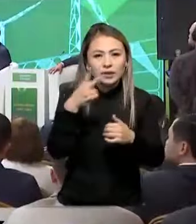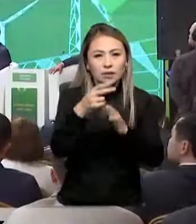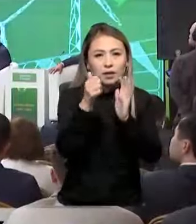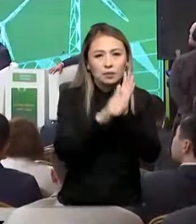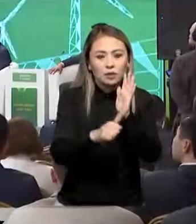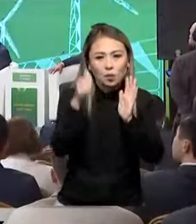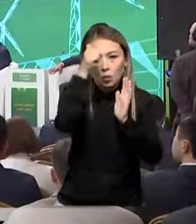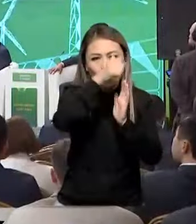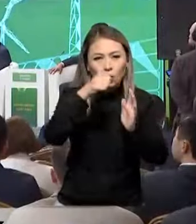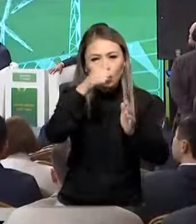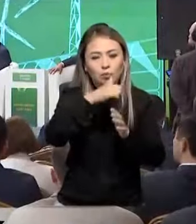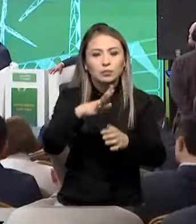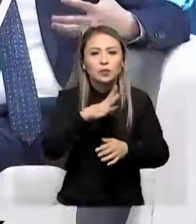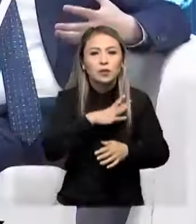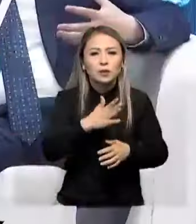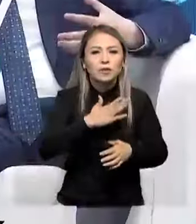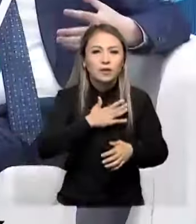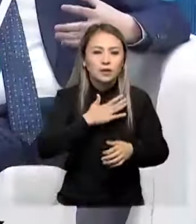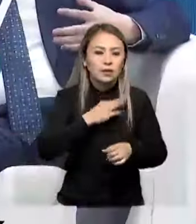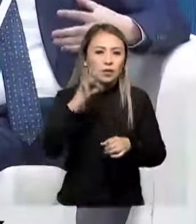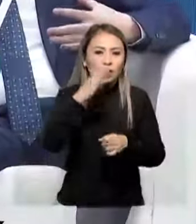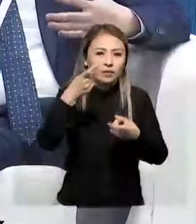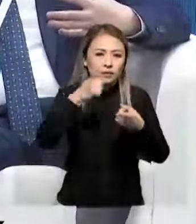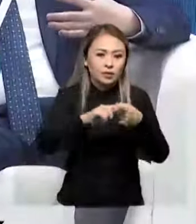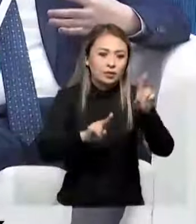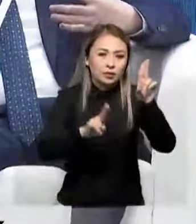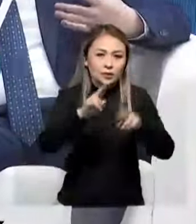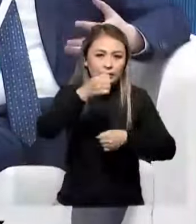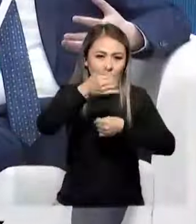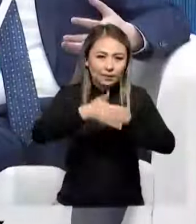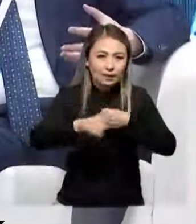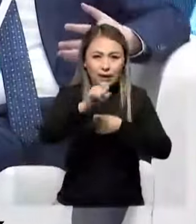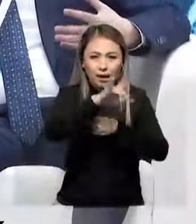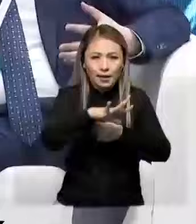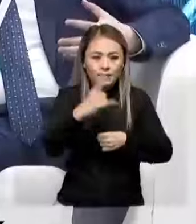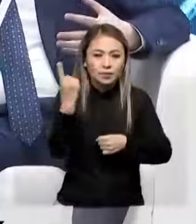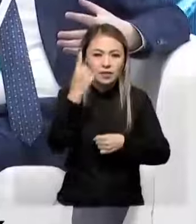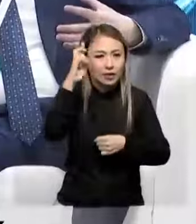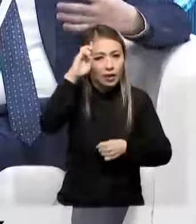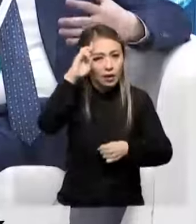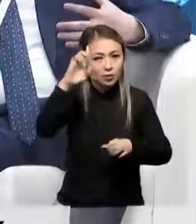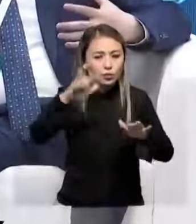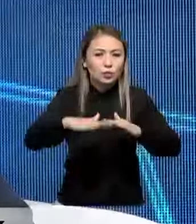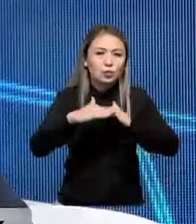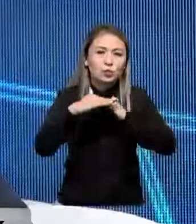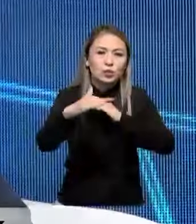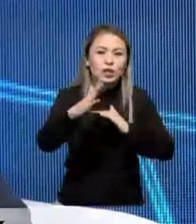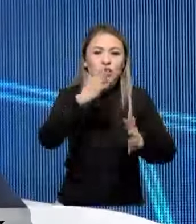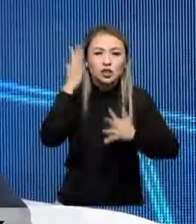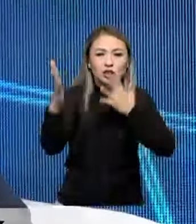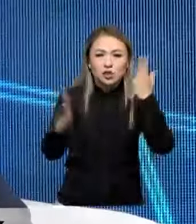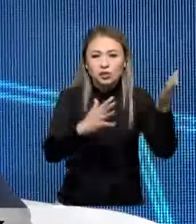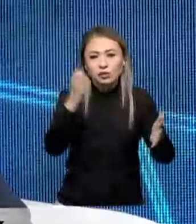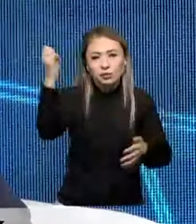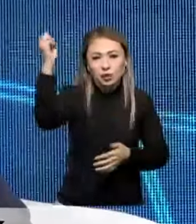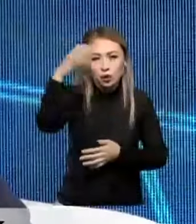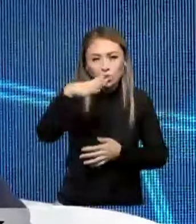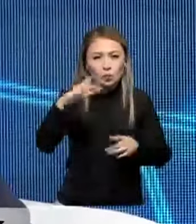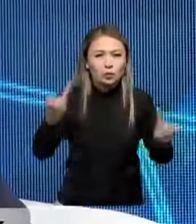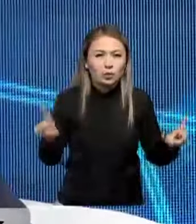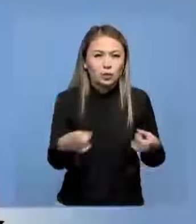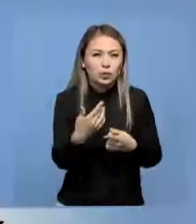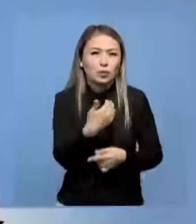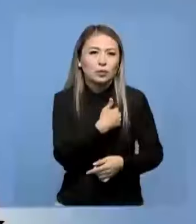жылға дейін көміртекті бейтараптық стратегиясын қабылдаған Орталық Азия өңгіріндегі бірінш ел. Сондықтан еліміз үшін жиел және күн энергиясын дамытудың